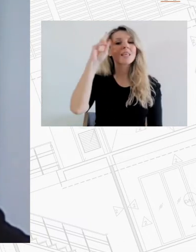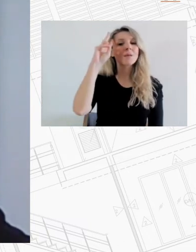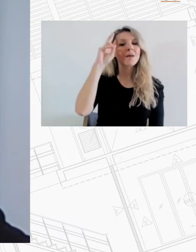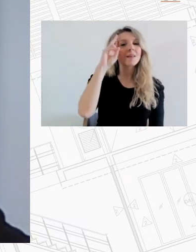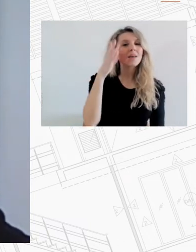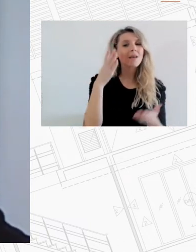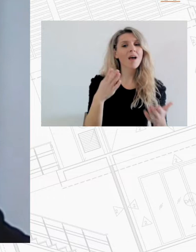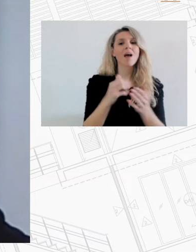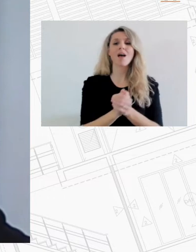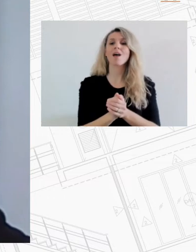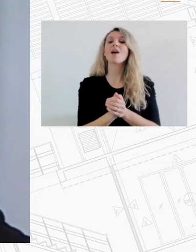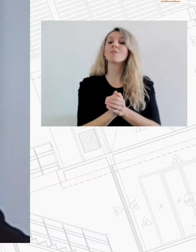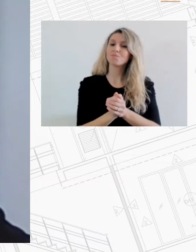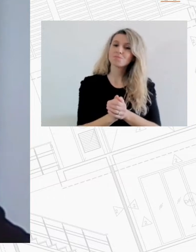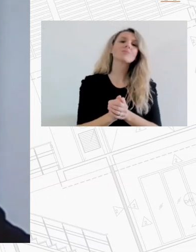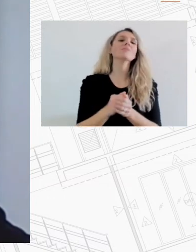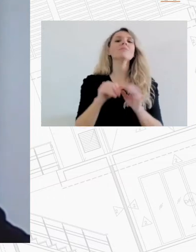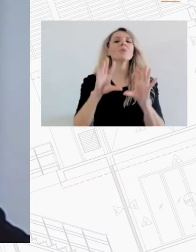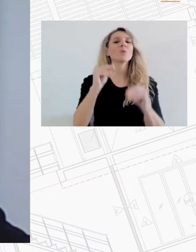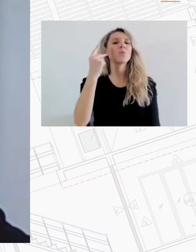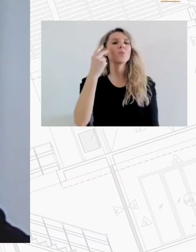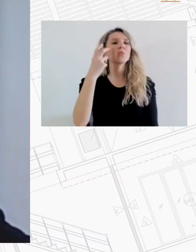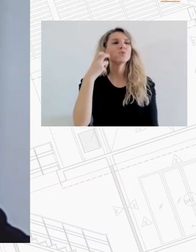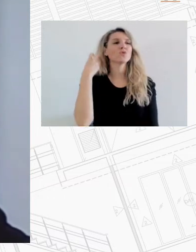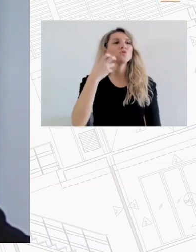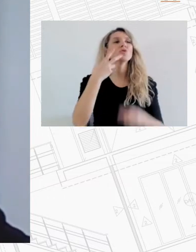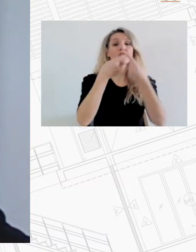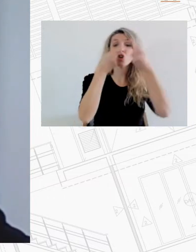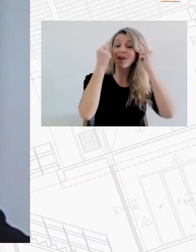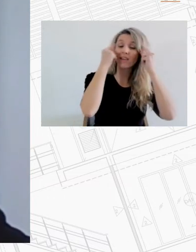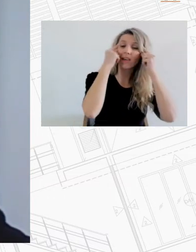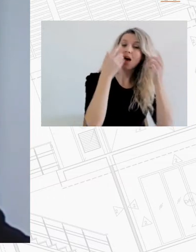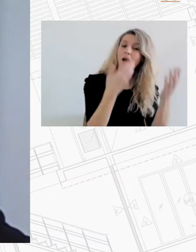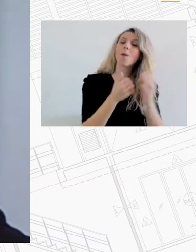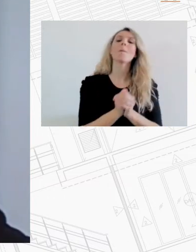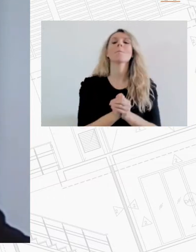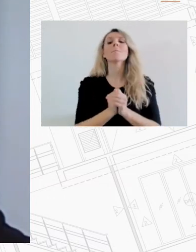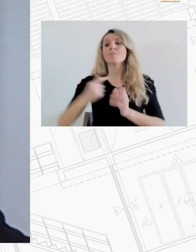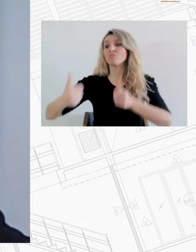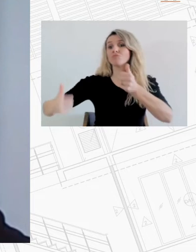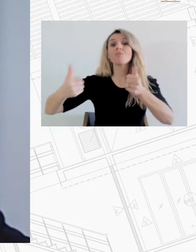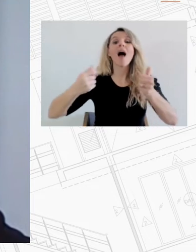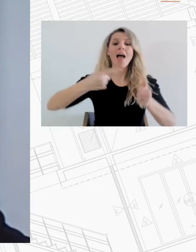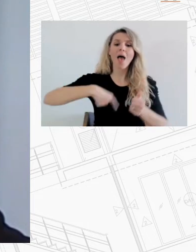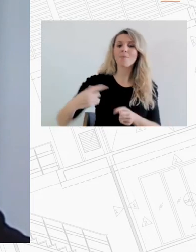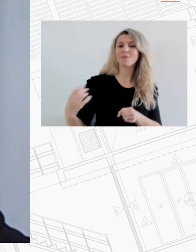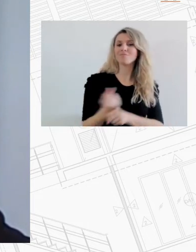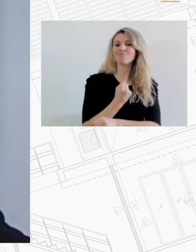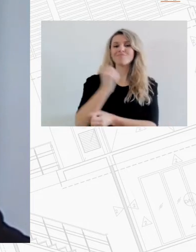η Σλοβακία και παρόλα αυτά διακριθήκαμε και